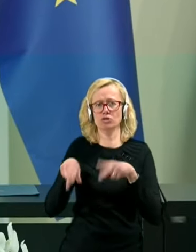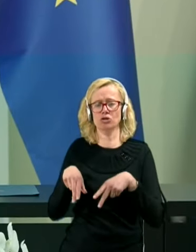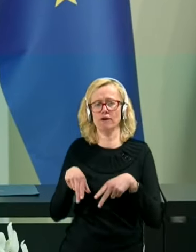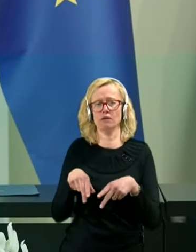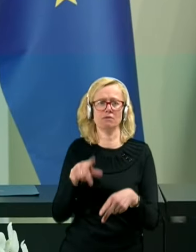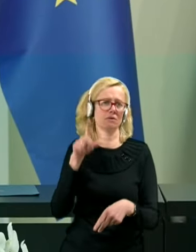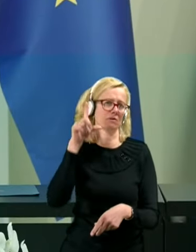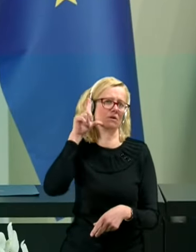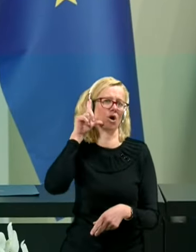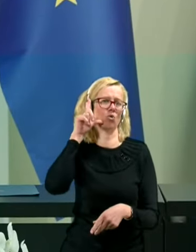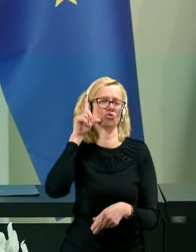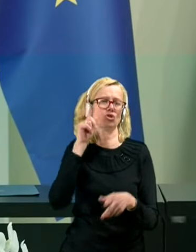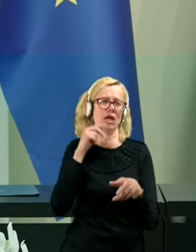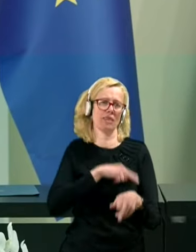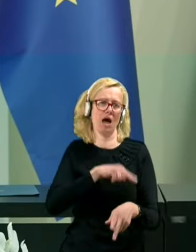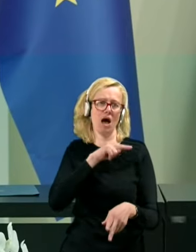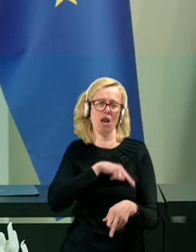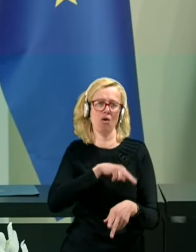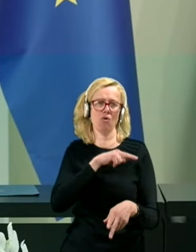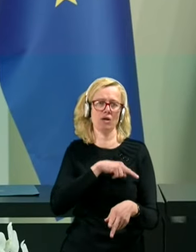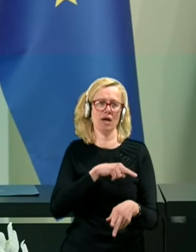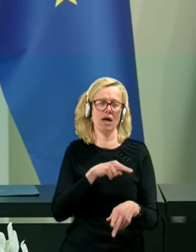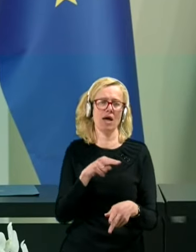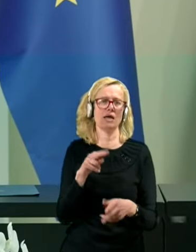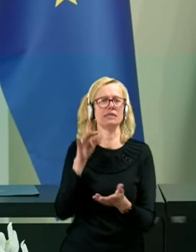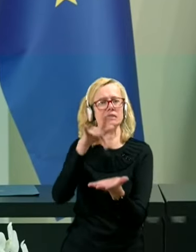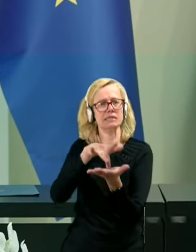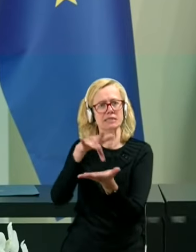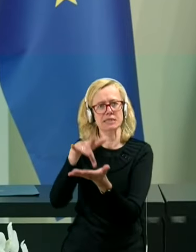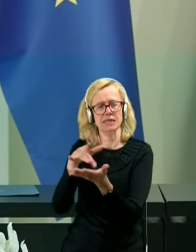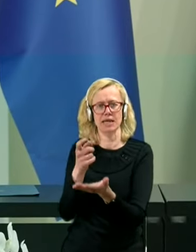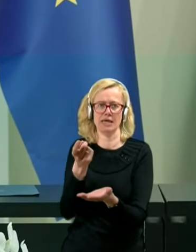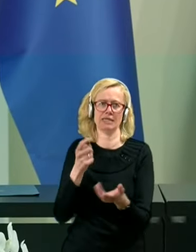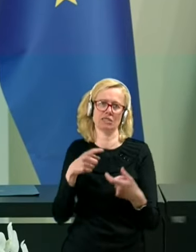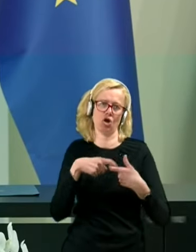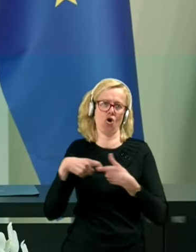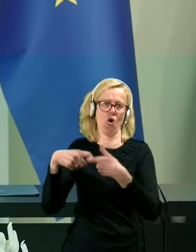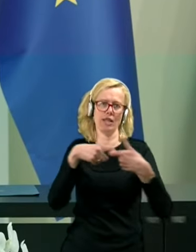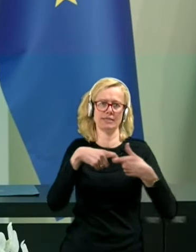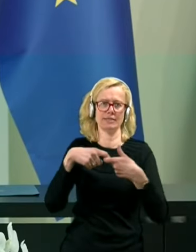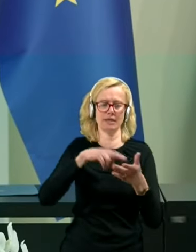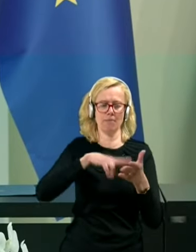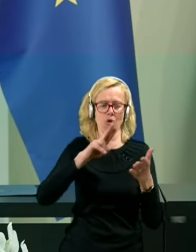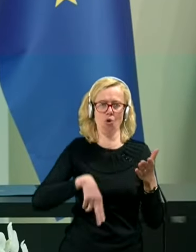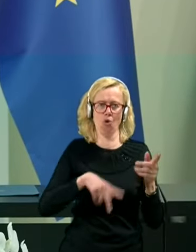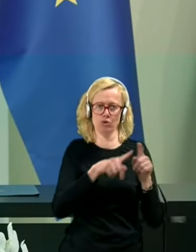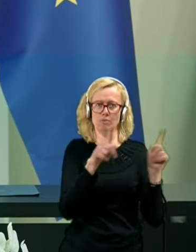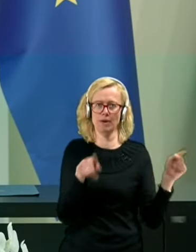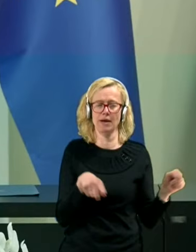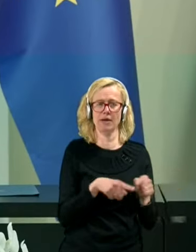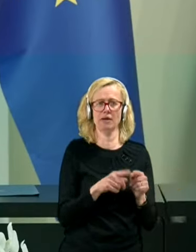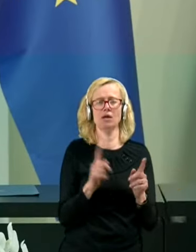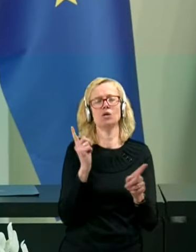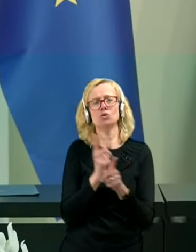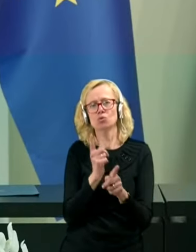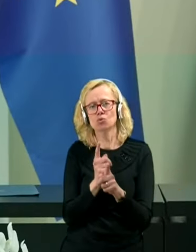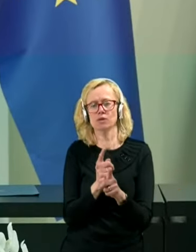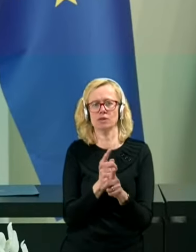naloge ali pa ključne cilje iz kolicijske pogodbe, tudi takšne